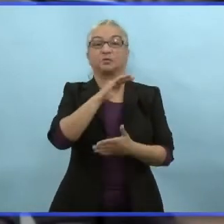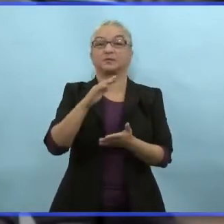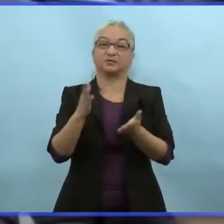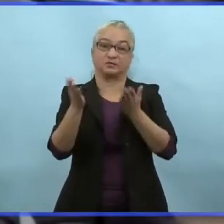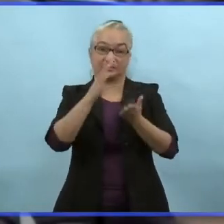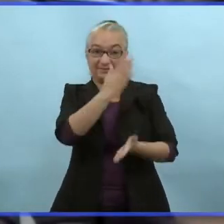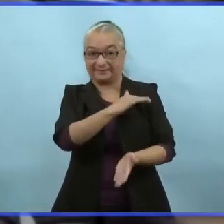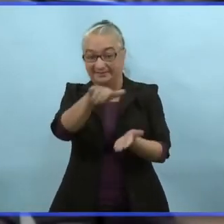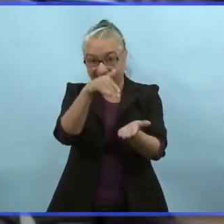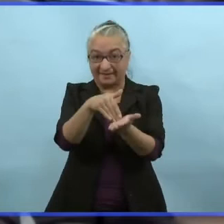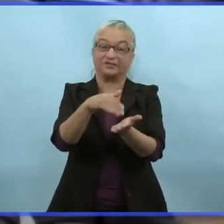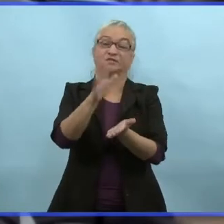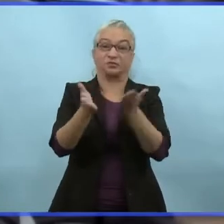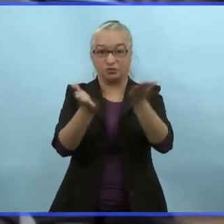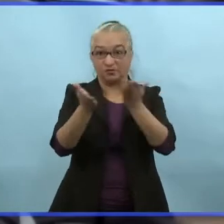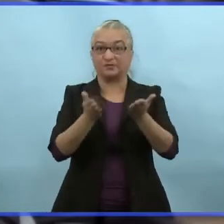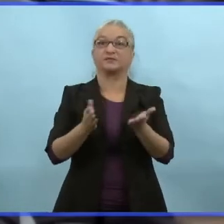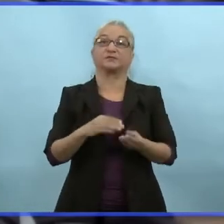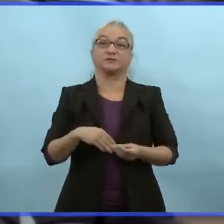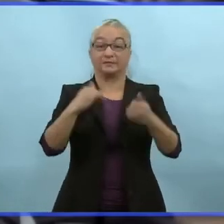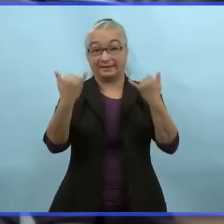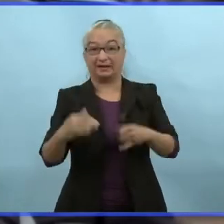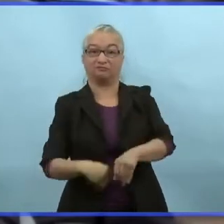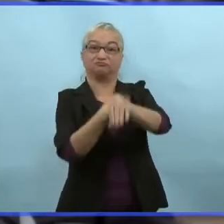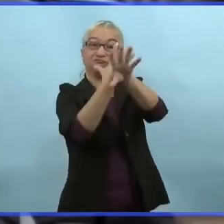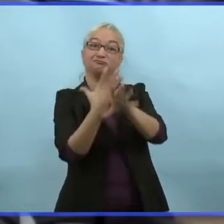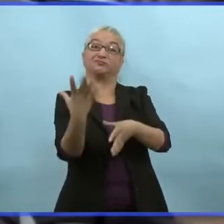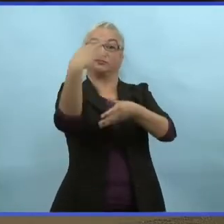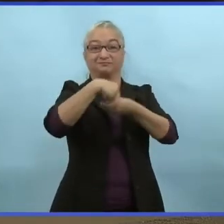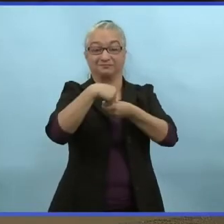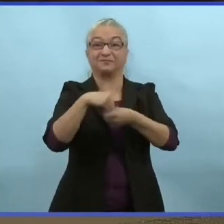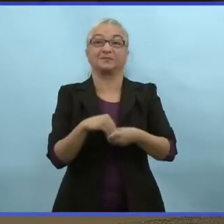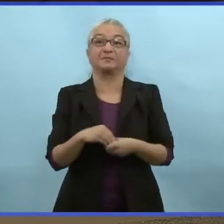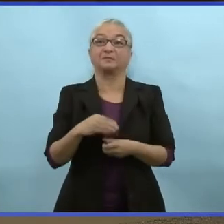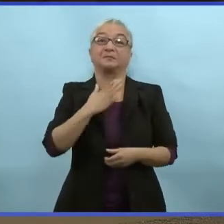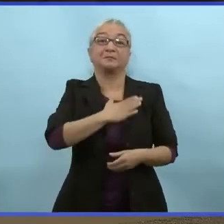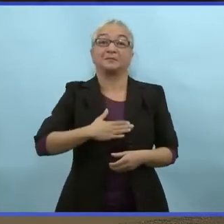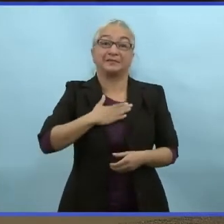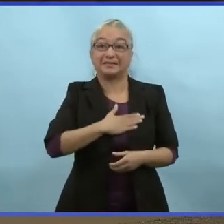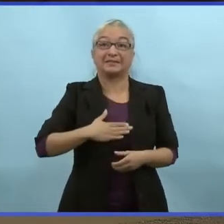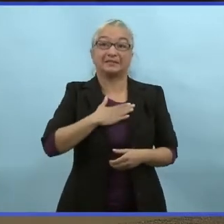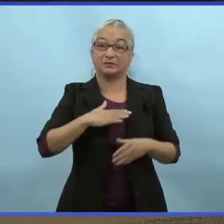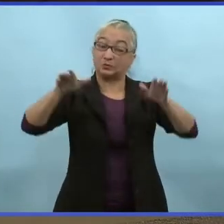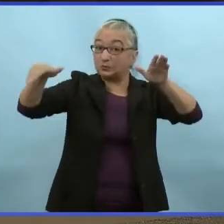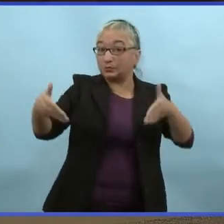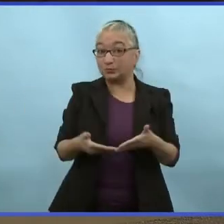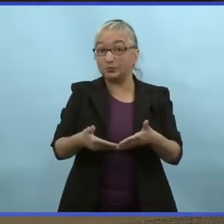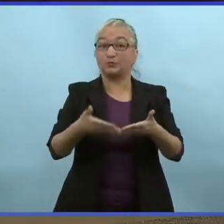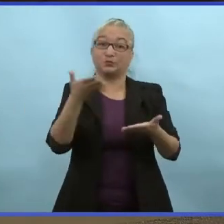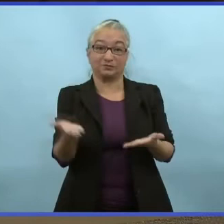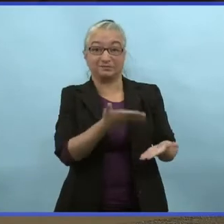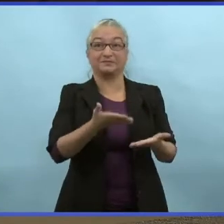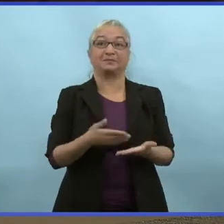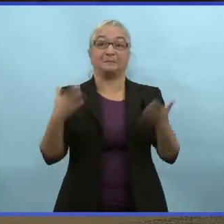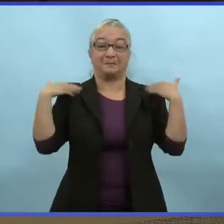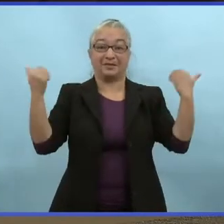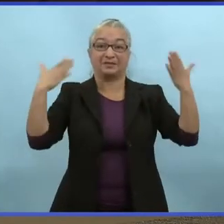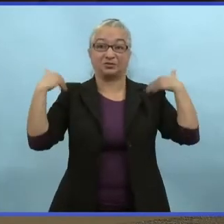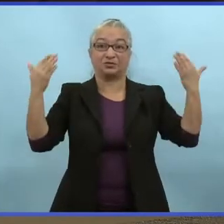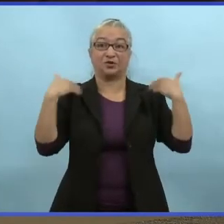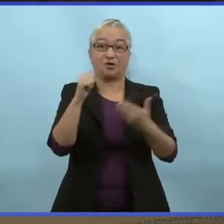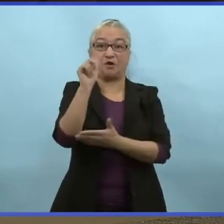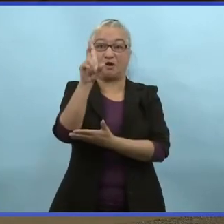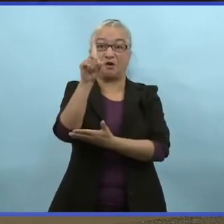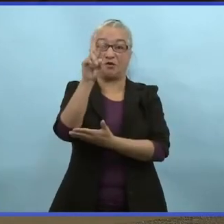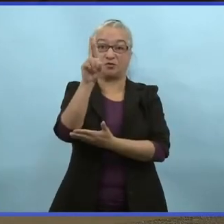virtuellement aujourd'hui et je suis heureux de présenter mes collègues, la ministre de la Santé Audrey Gordon et le